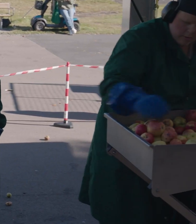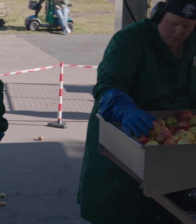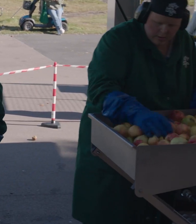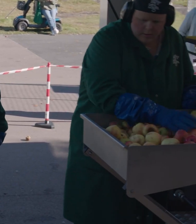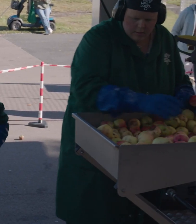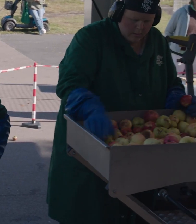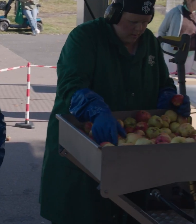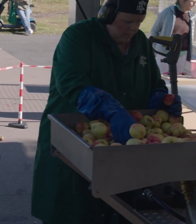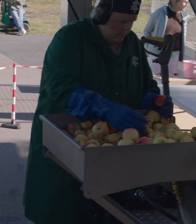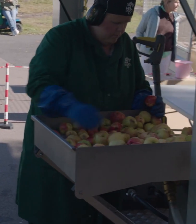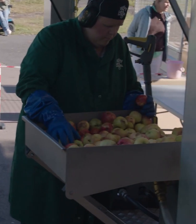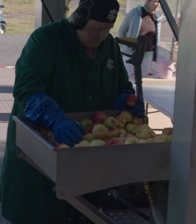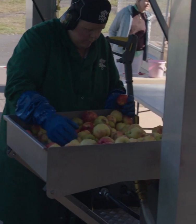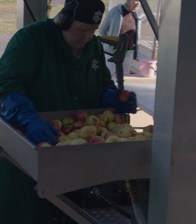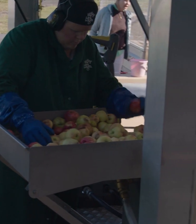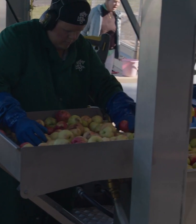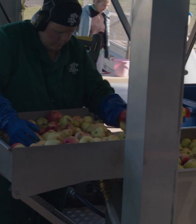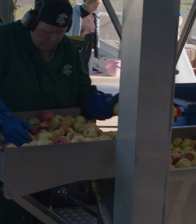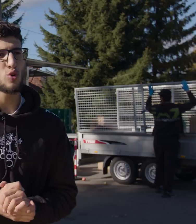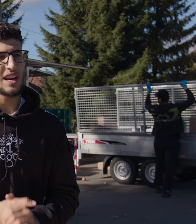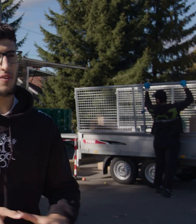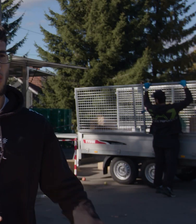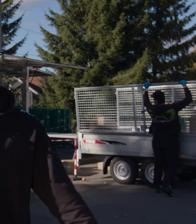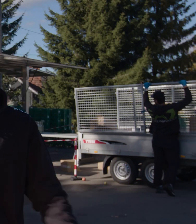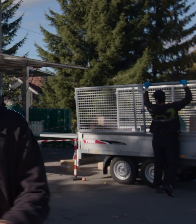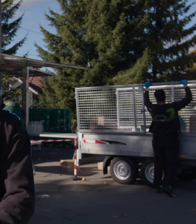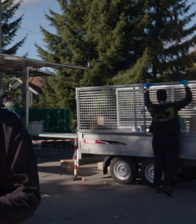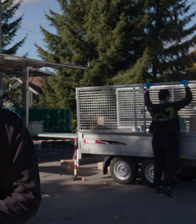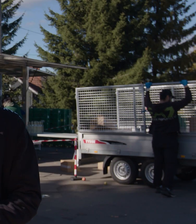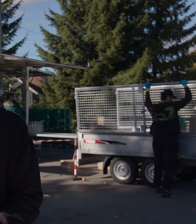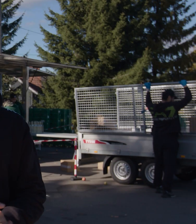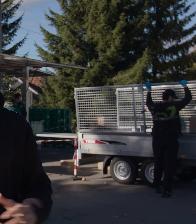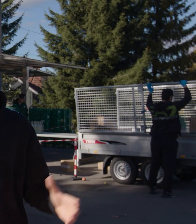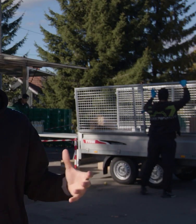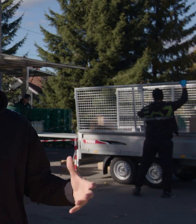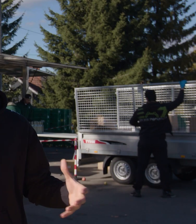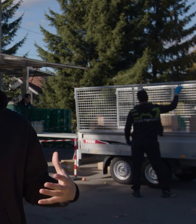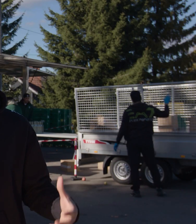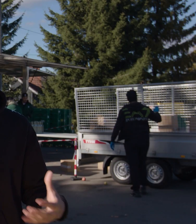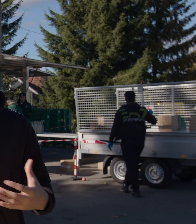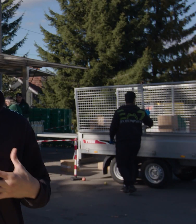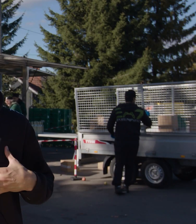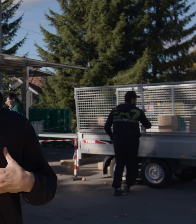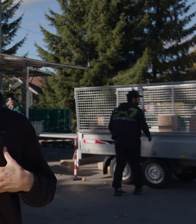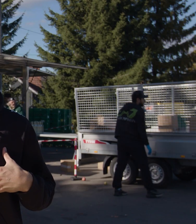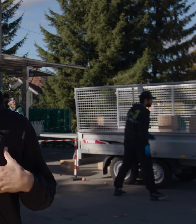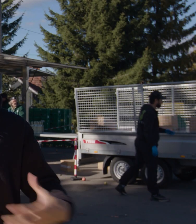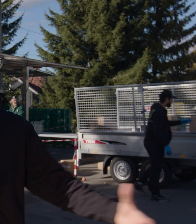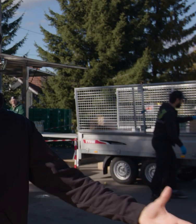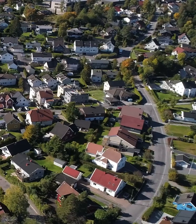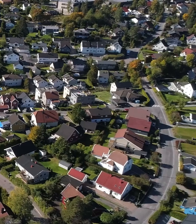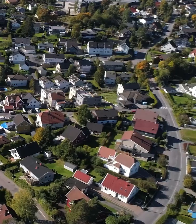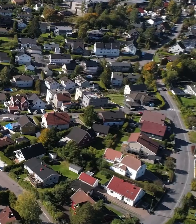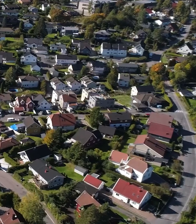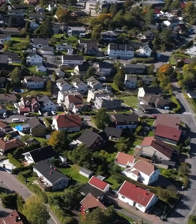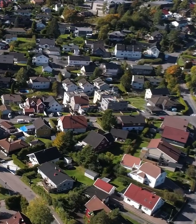selv, og så har det utviklet seg derfra. LIF-Laga jobber jo helt fra jord til bord. Vi starter jo blant annet, som med min titel,